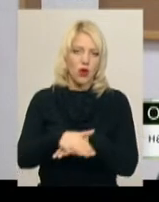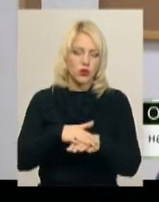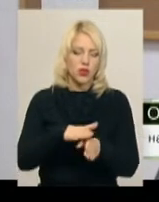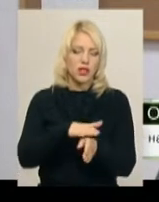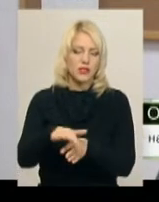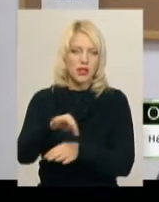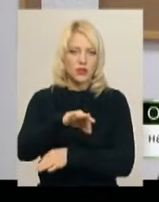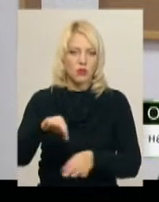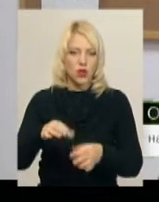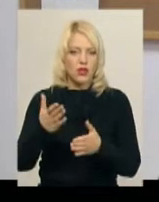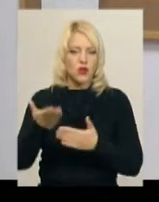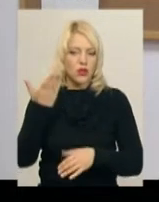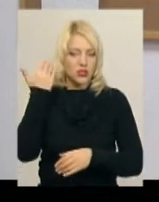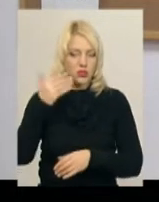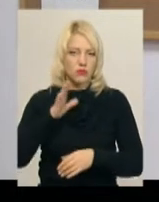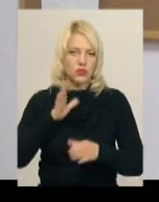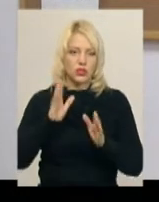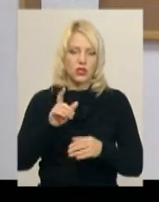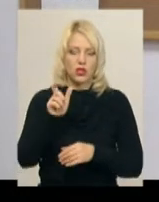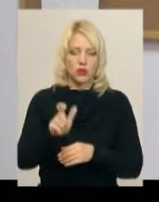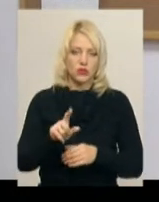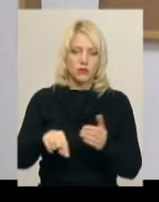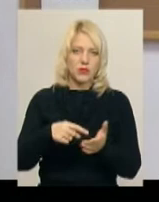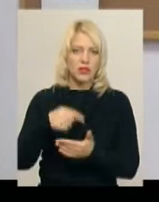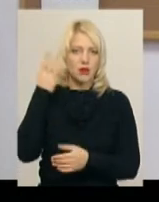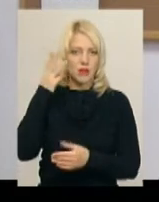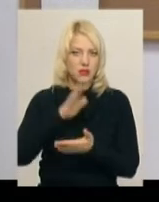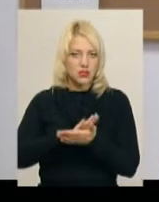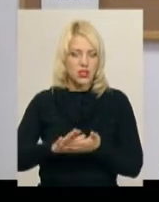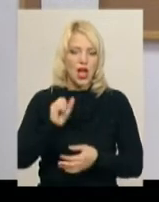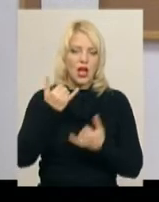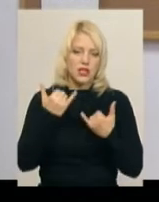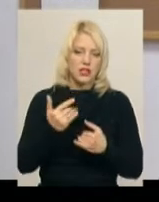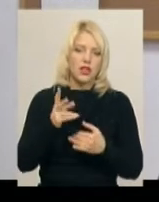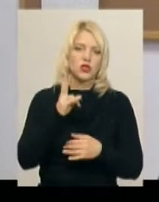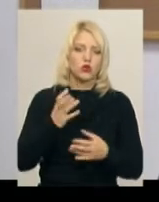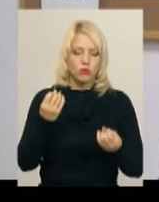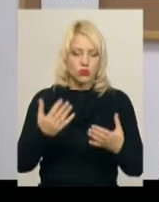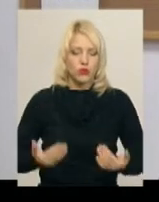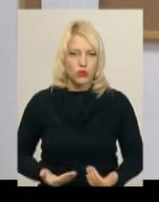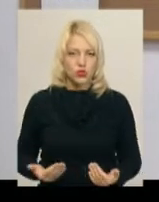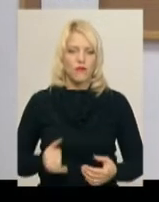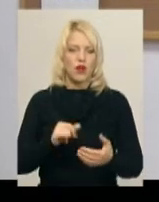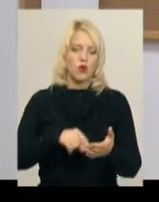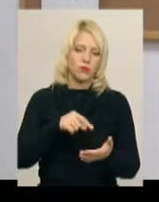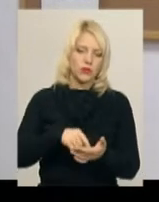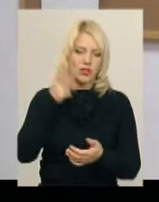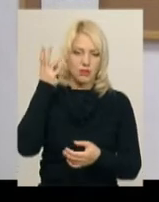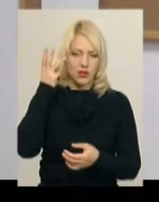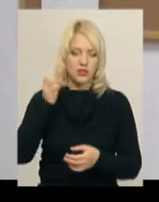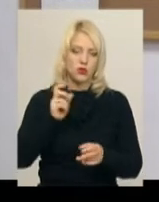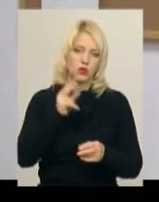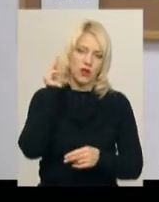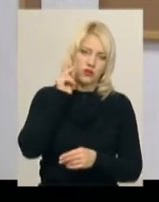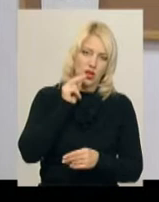проєкту. Якщо раніше міг подати тільки мешканець Хмельницького, то зараз це людина, яка мешкає Хмельницькому, працює Хмельницьком, або навчається Хмельницьком,